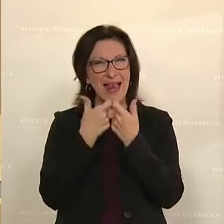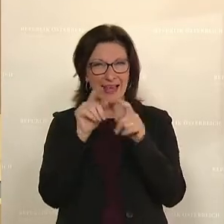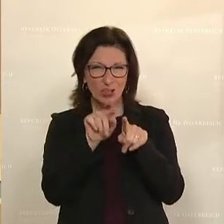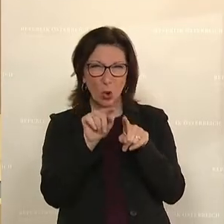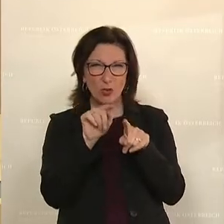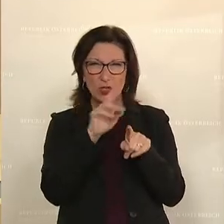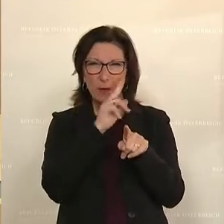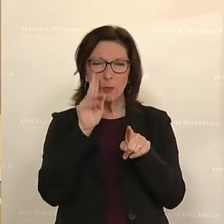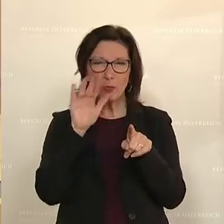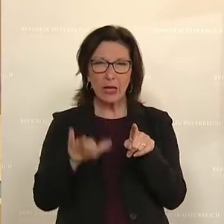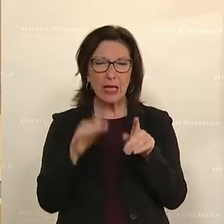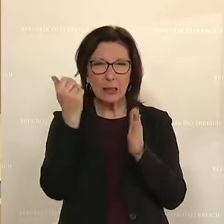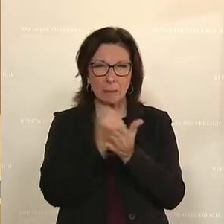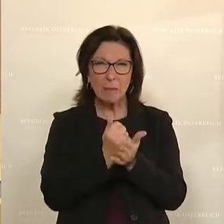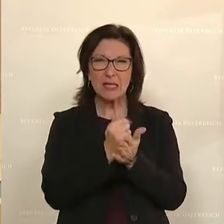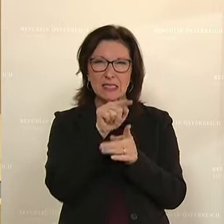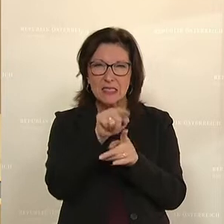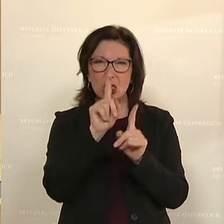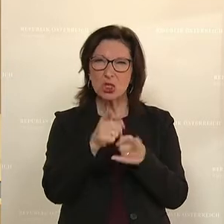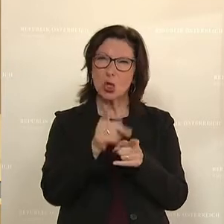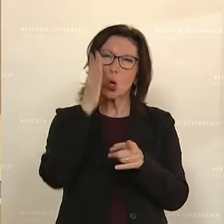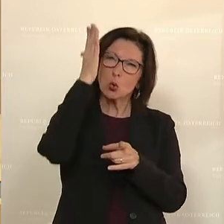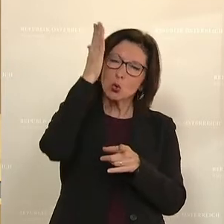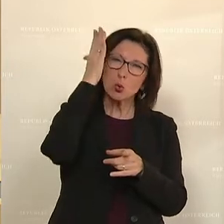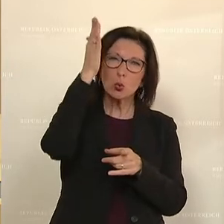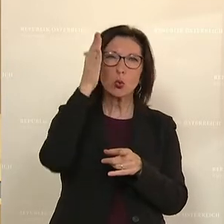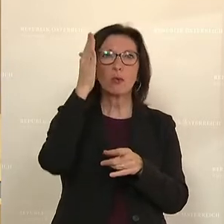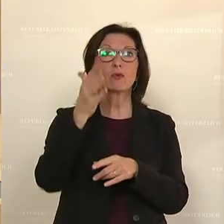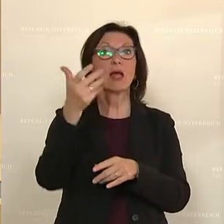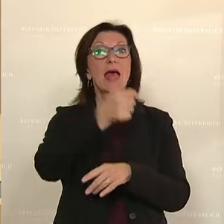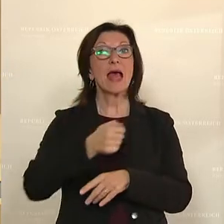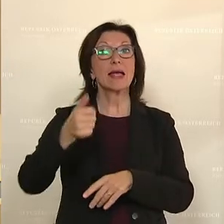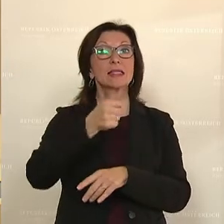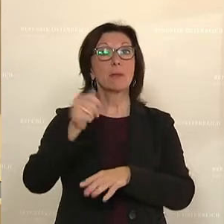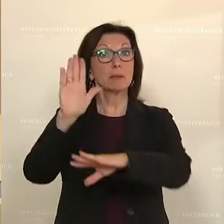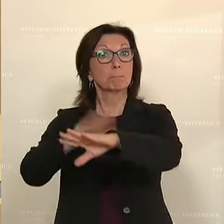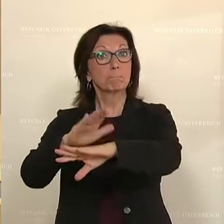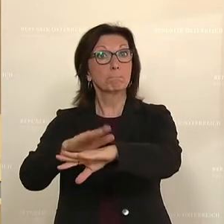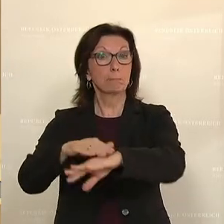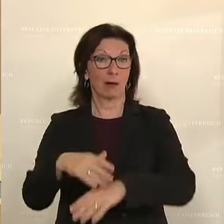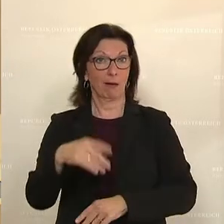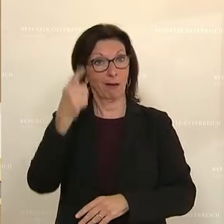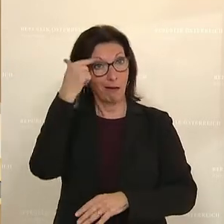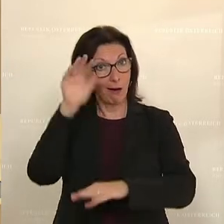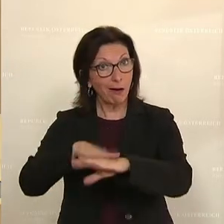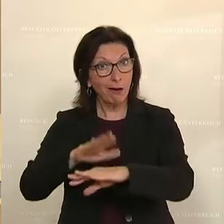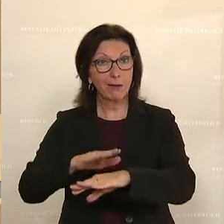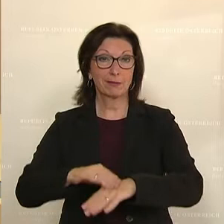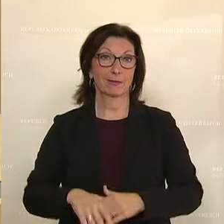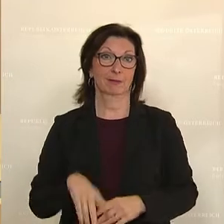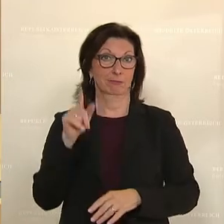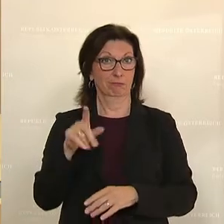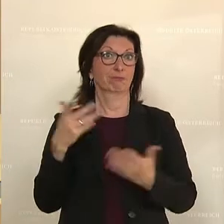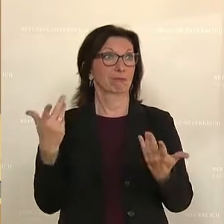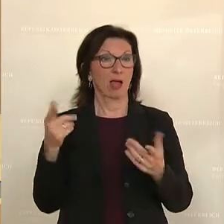soll es künftig auch möglich sein, Erinnerungsschreiben per SMS oder per E-Mail zu versenden und auch eine lückenlose Dokumentation